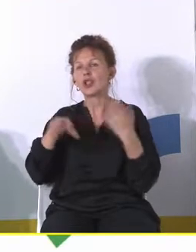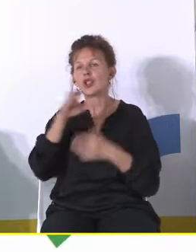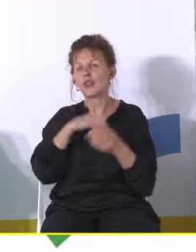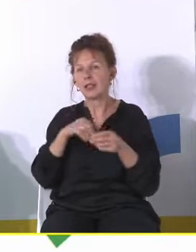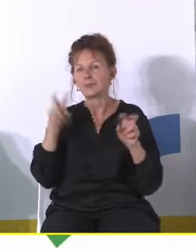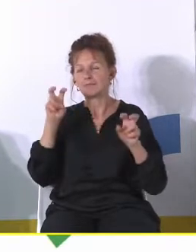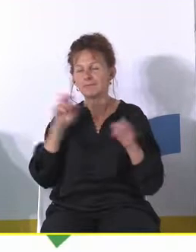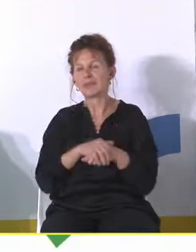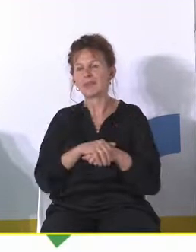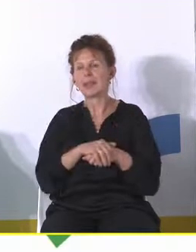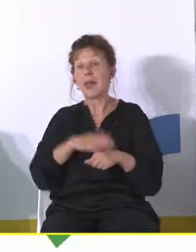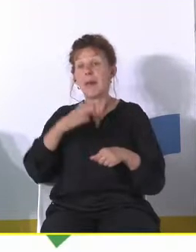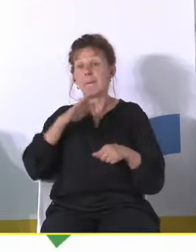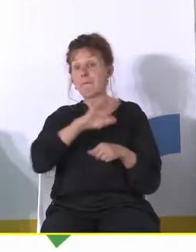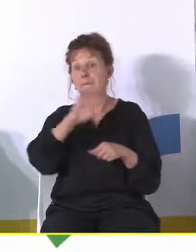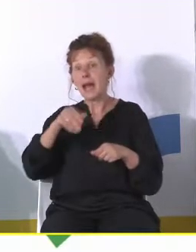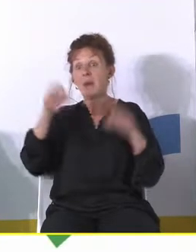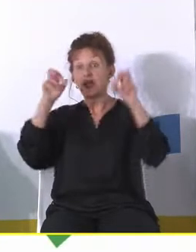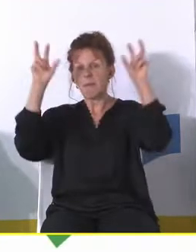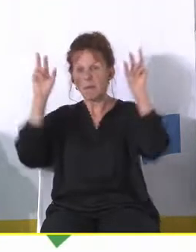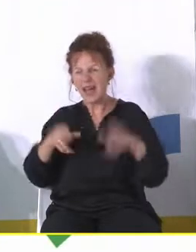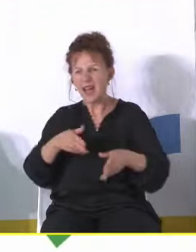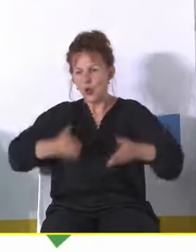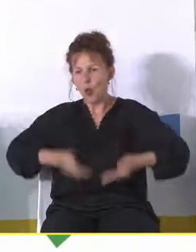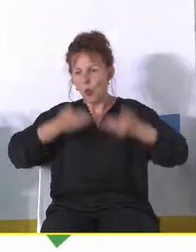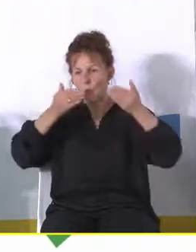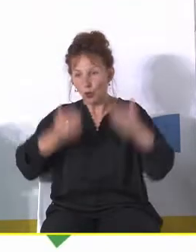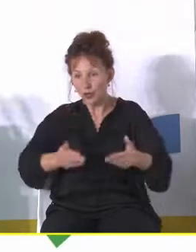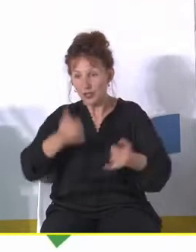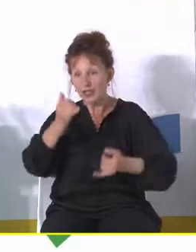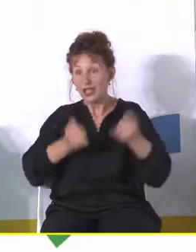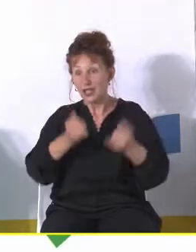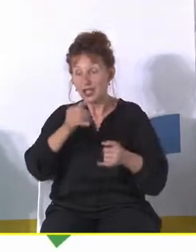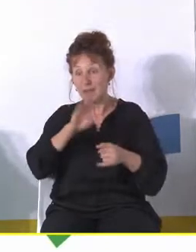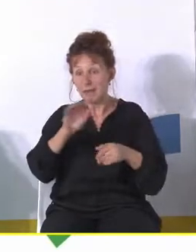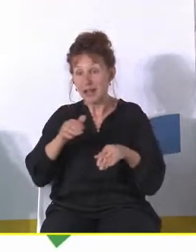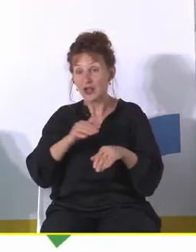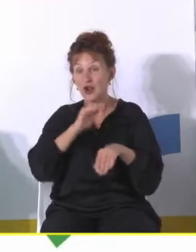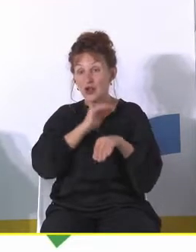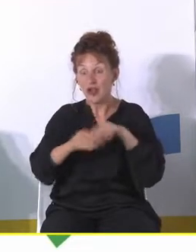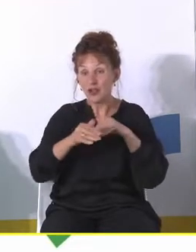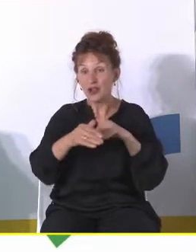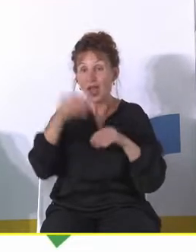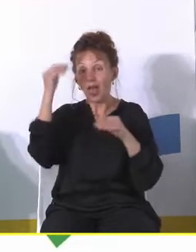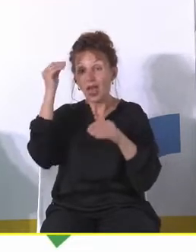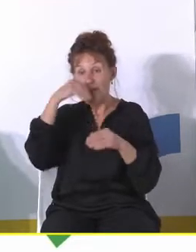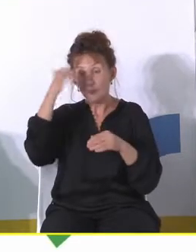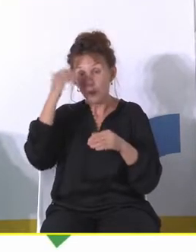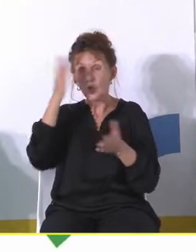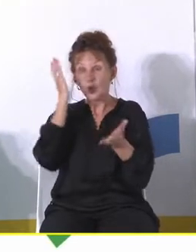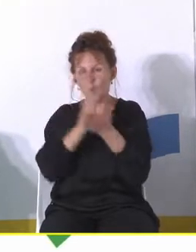urodziłeś, prawdziwe życie toczy się gdzie indziej. Jak tylko będziesz miał okazję, czyli skończysz ten poziom edukacji, ten konieczny tu w tym